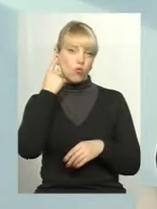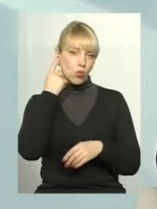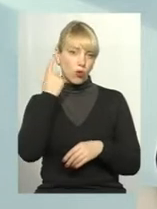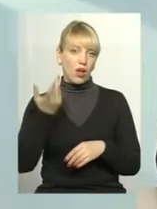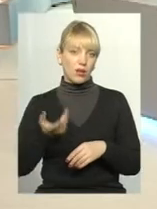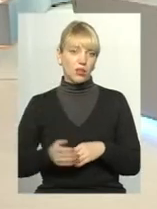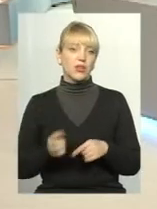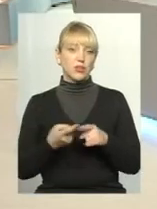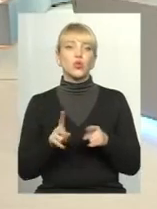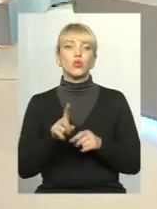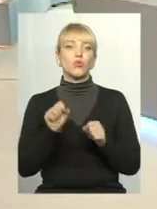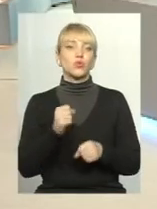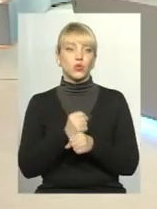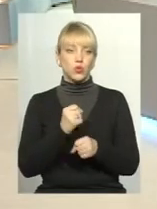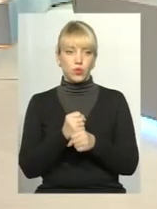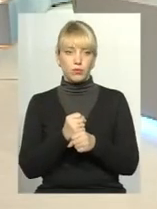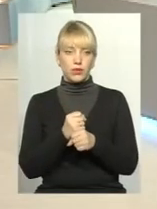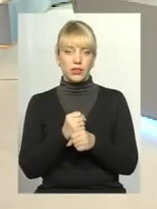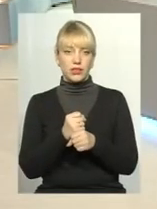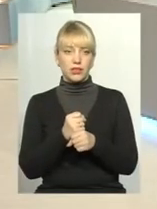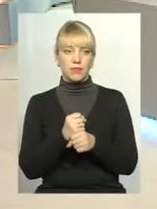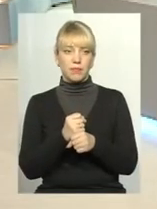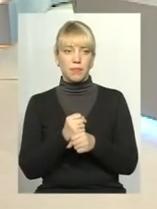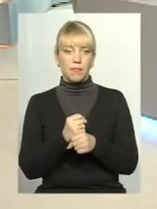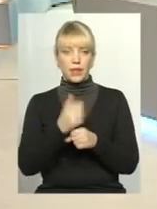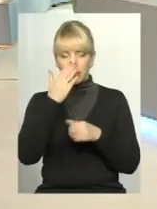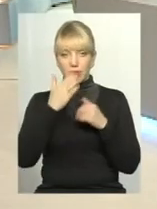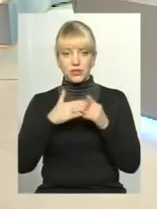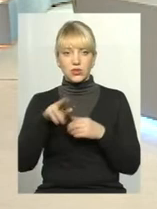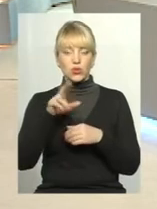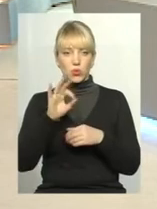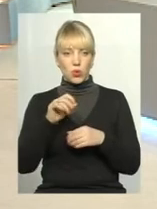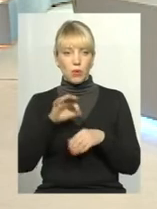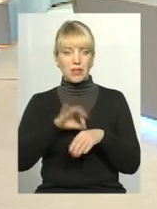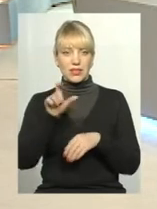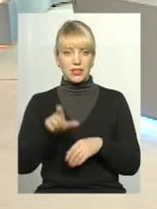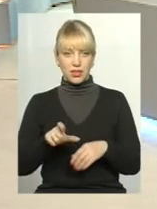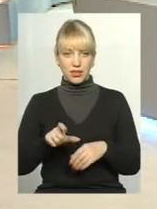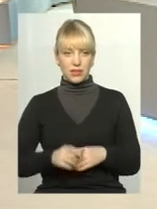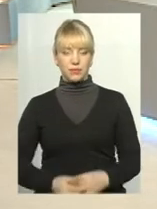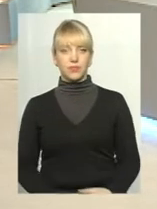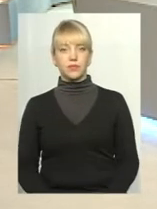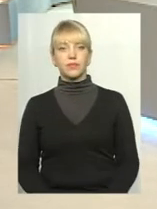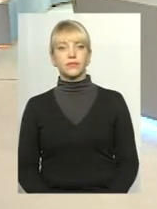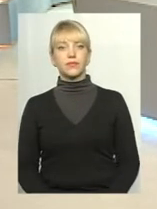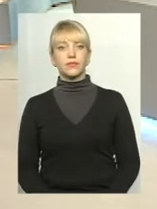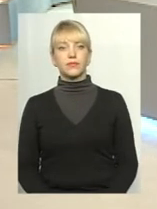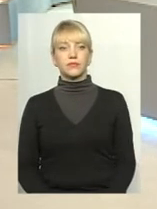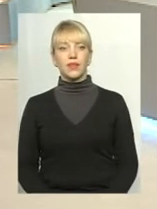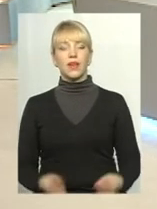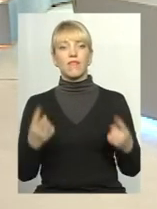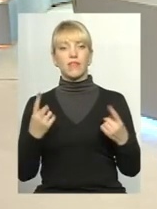Тобто, те, що можна зробити в безпосередній близькості до пацієнта. Великим таким